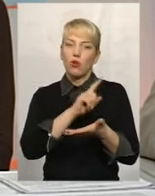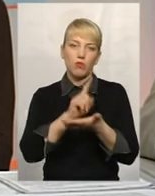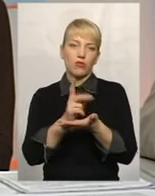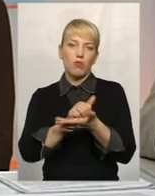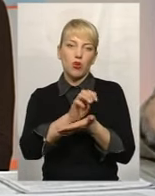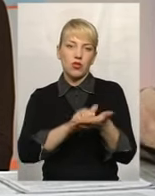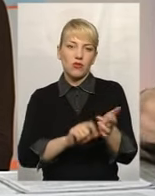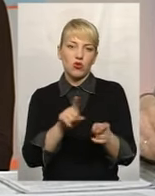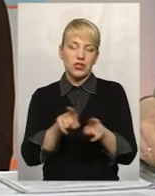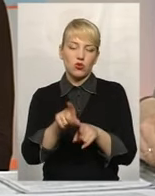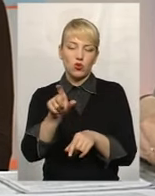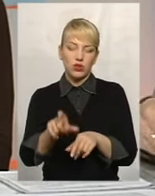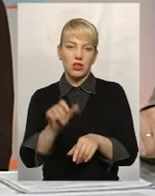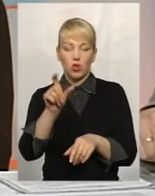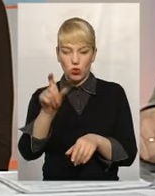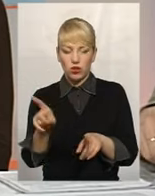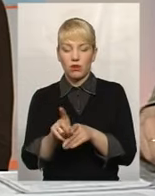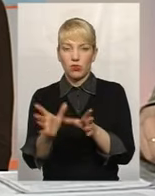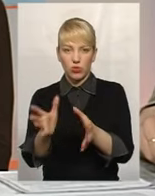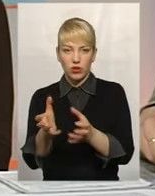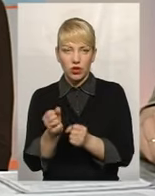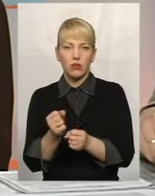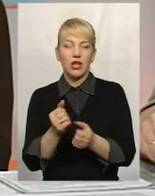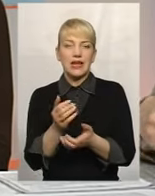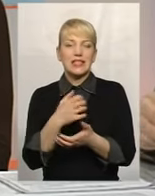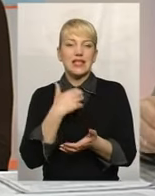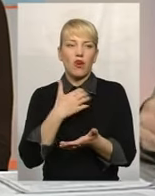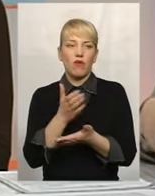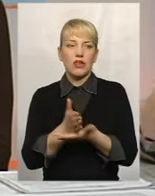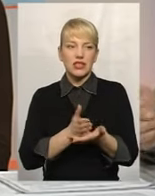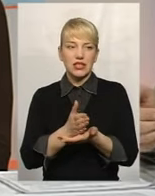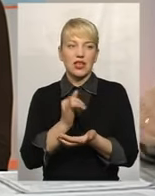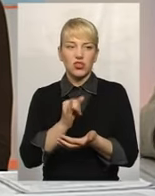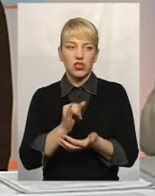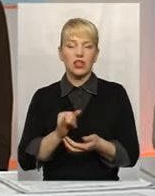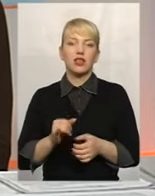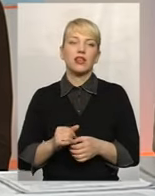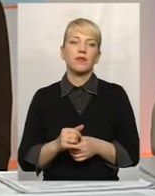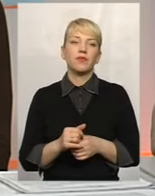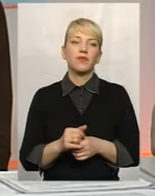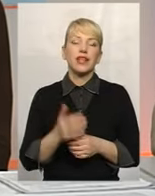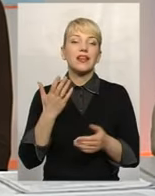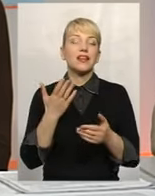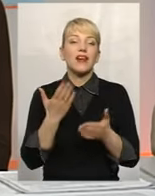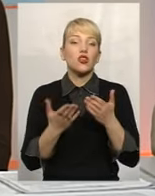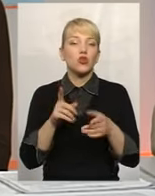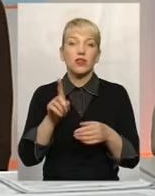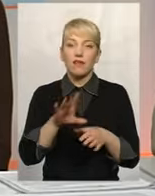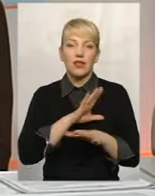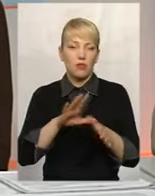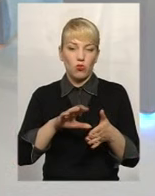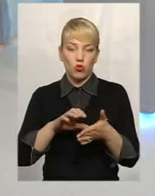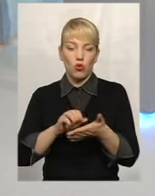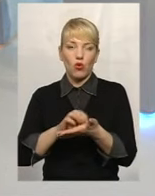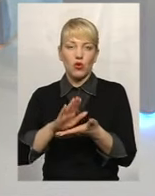отримає собі страховий стаж, навіть якщо він працював неоформлений. І, відповідно, буде реагування на такі